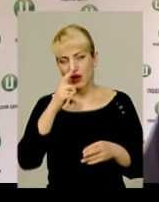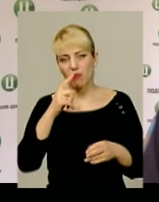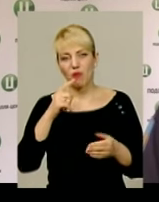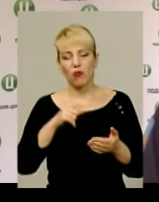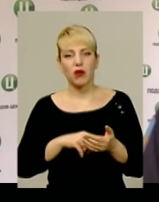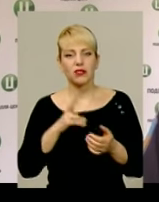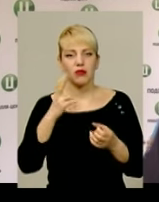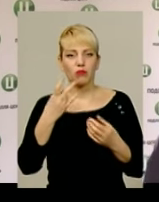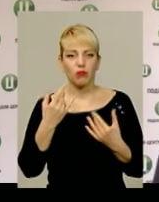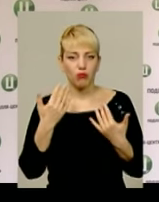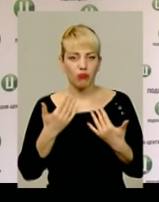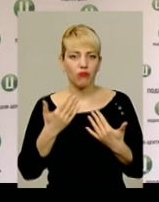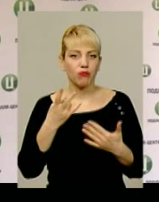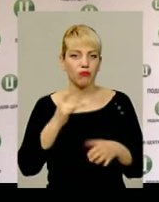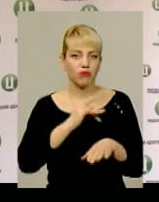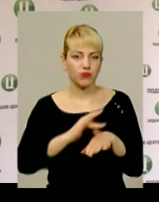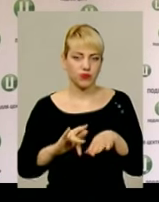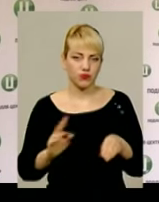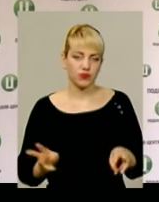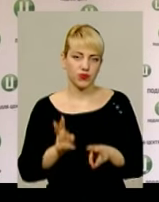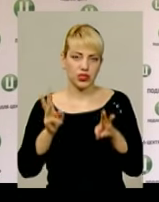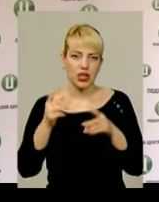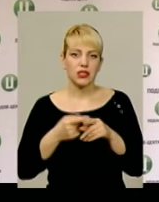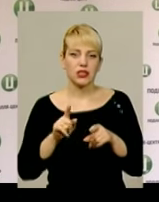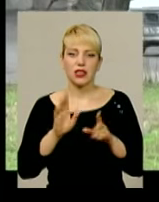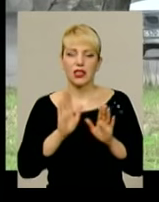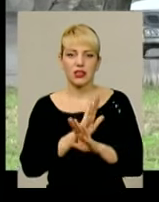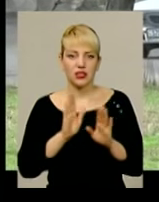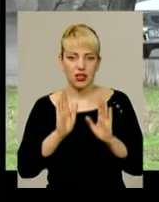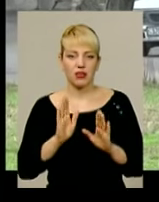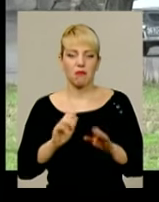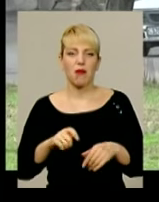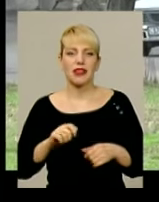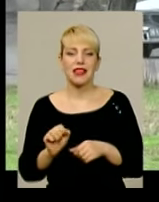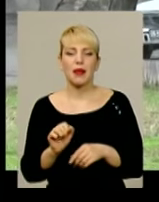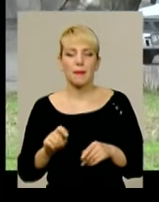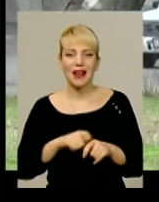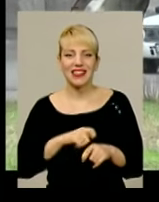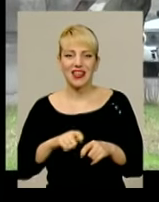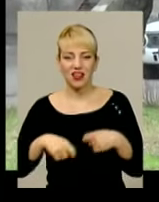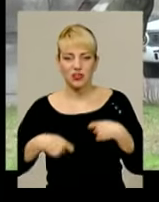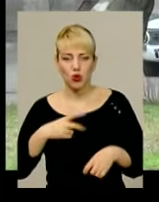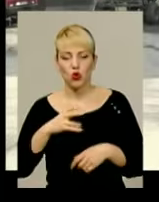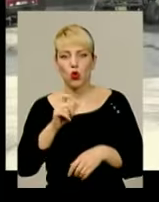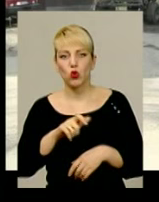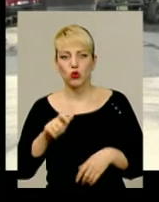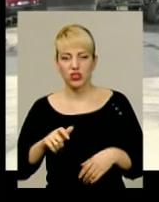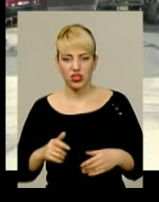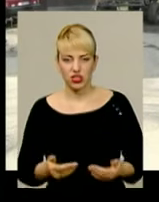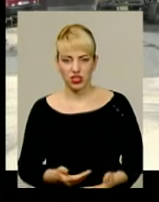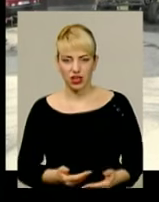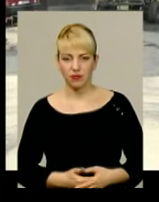збитки матеріальні, це може бути людське життя. Паркування під вікнами блокує доступ іншого